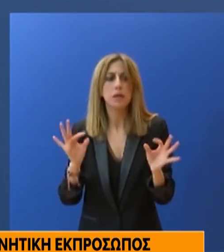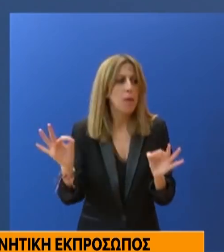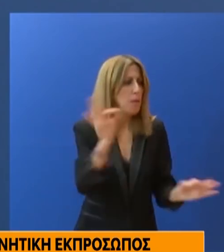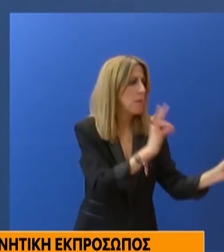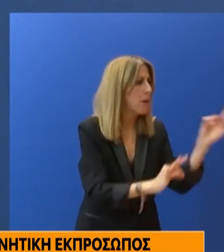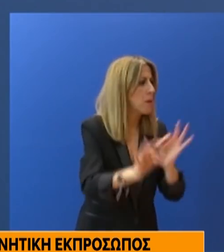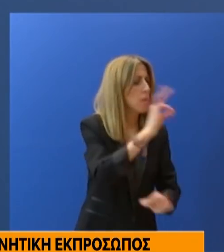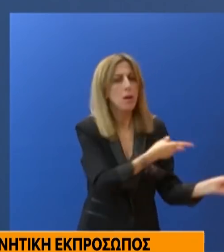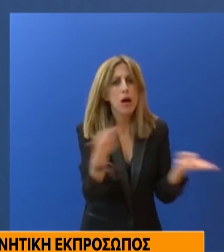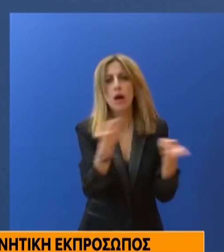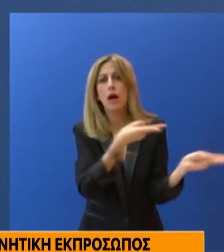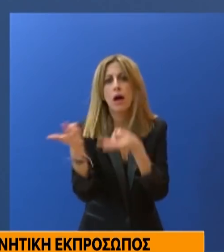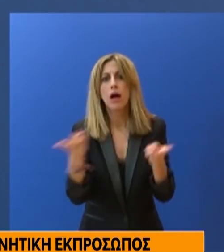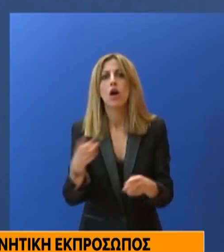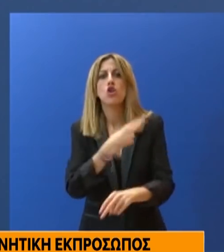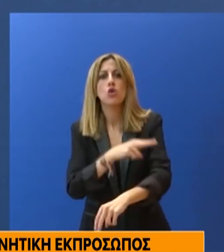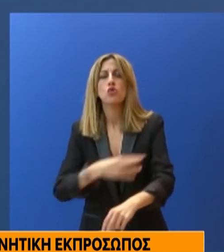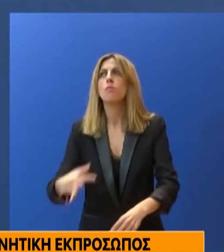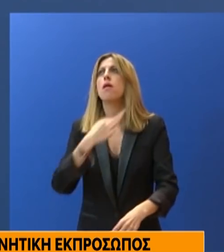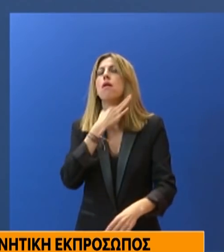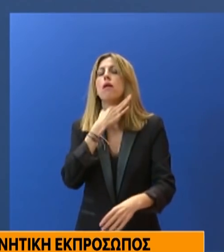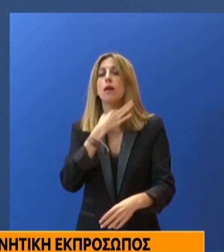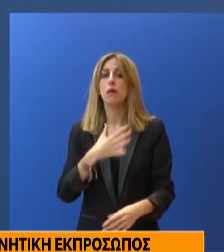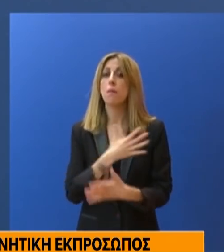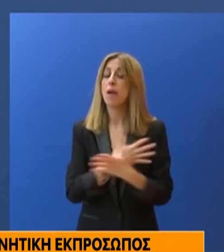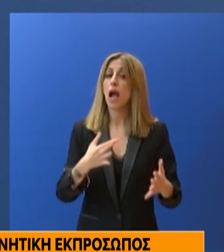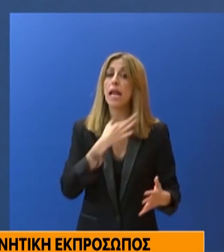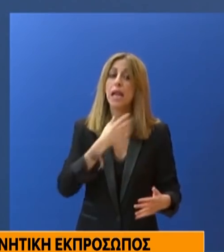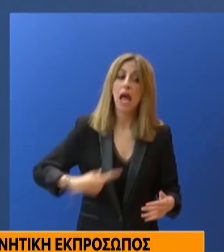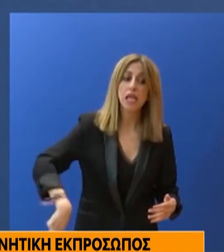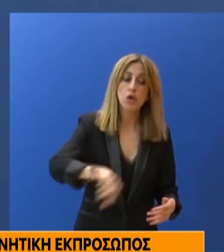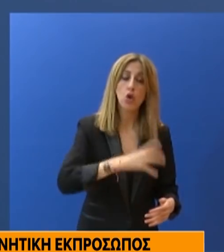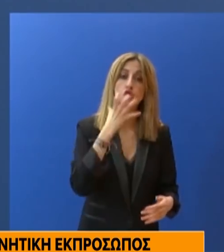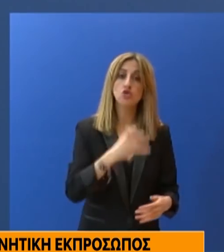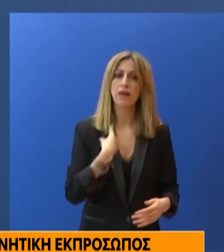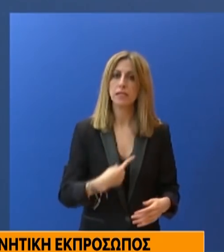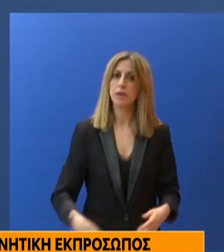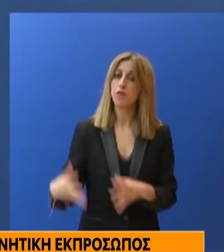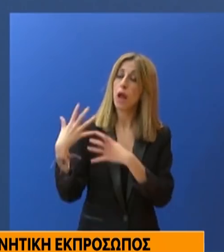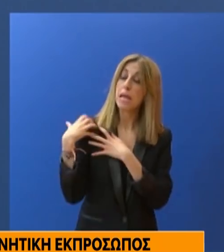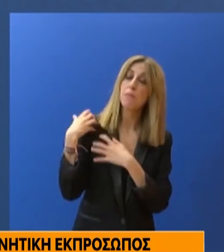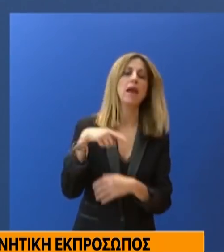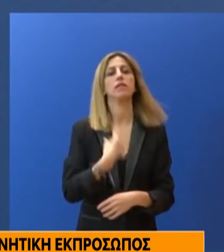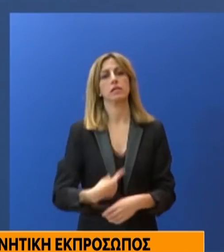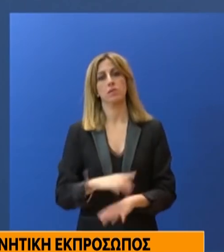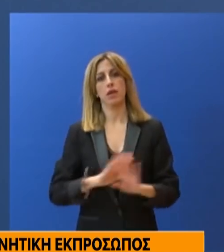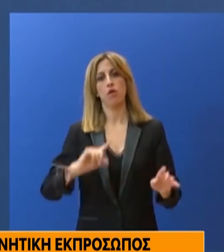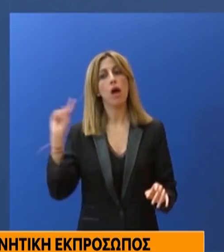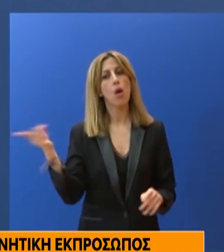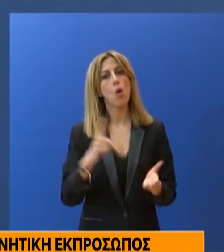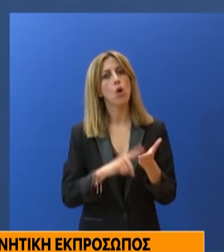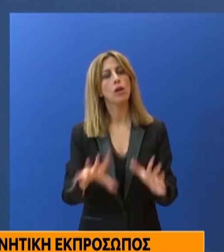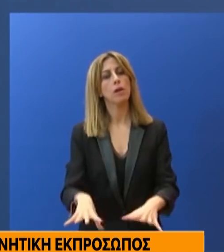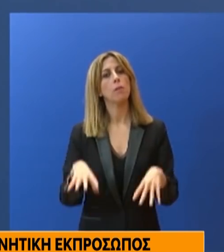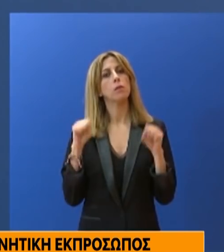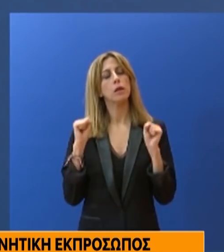Πρωτίστως όμως, απαιτείται σοβαρότητα, υπευθυνότητα και αυτοσυγκράτηση από όλους. Τόσο από τους πολίτες, όσο και